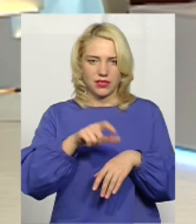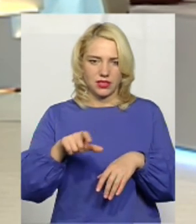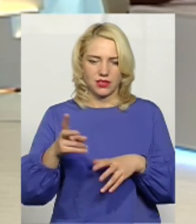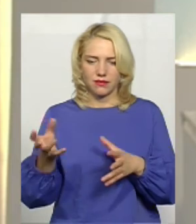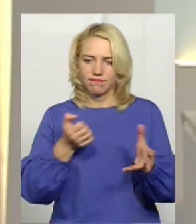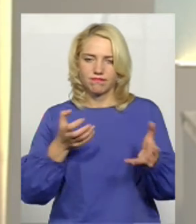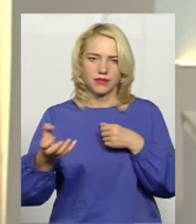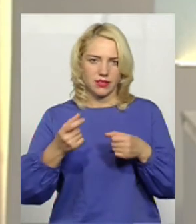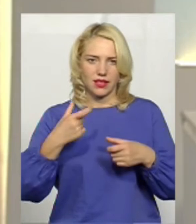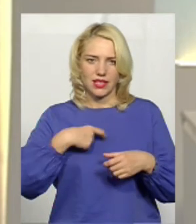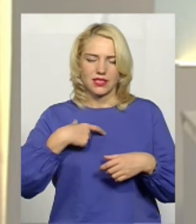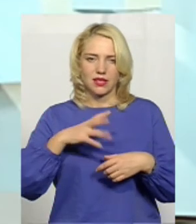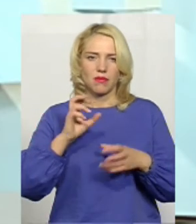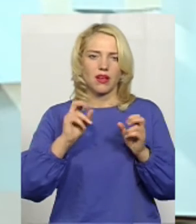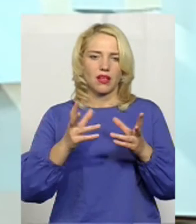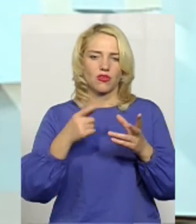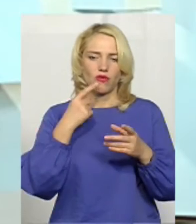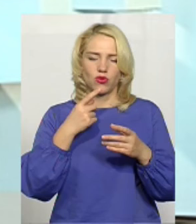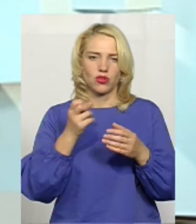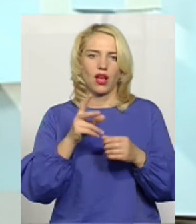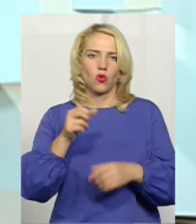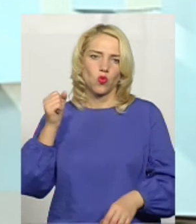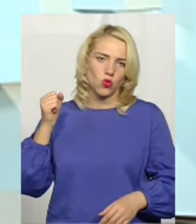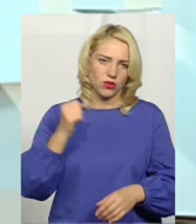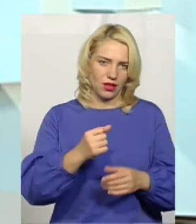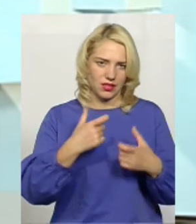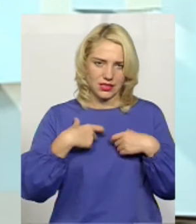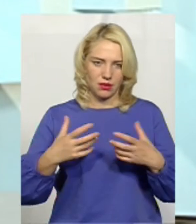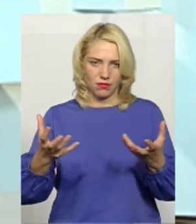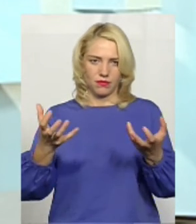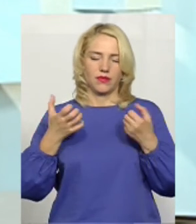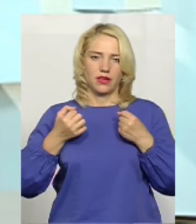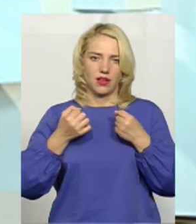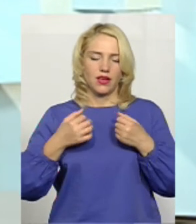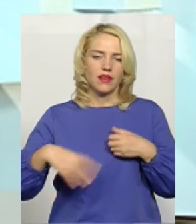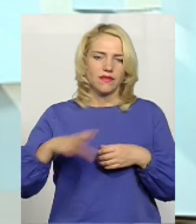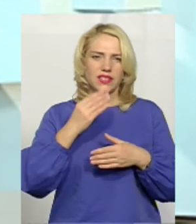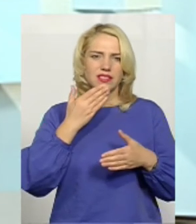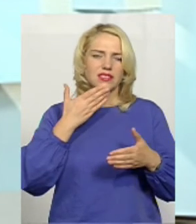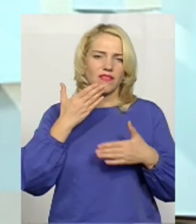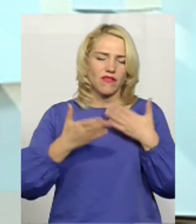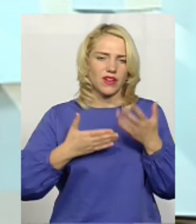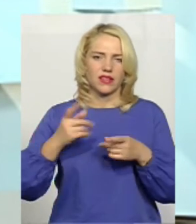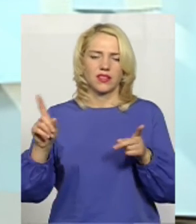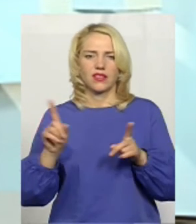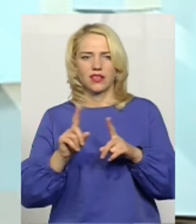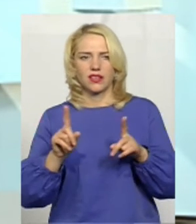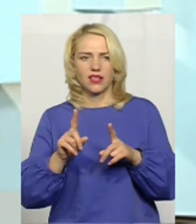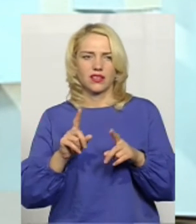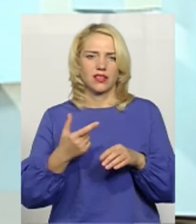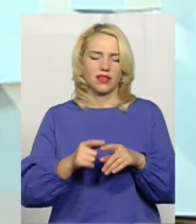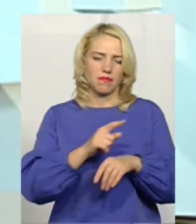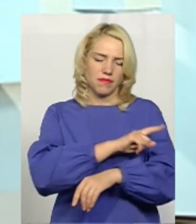Приймає на себе основний удар. Так, так, і всі звернені, є ці ж